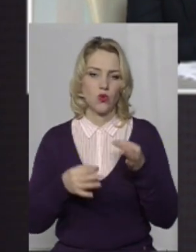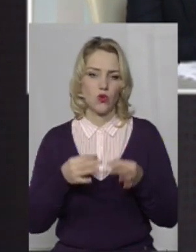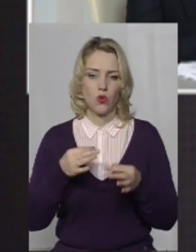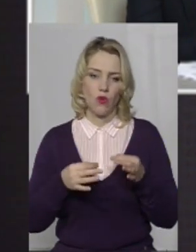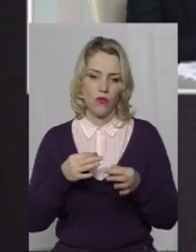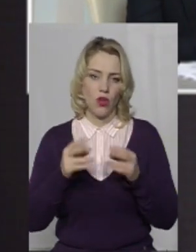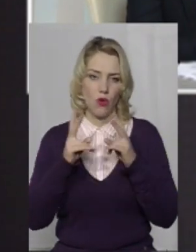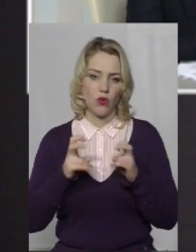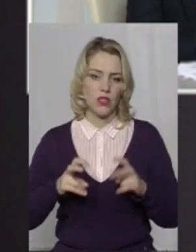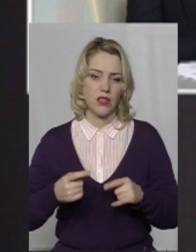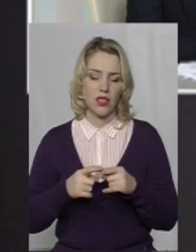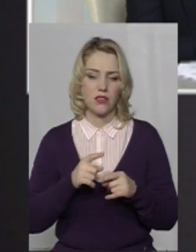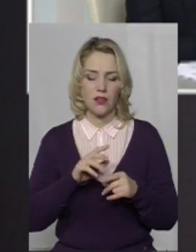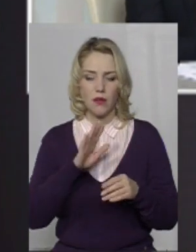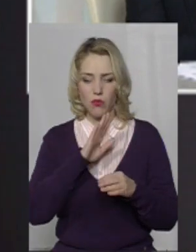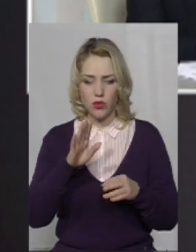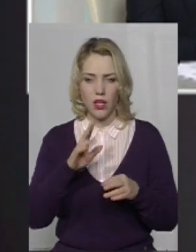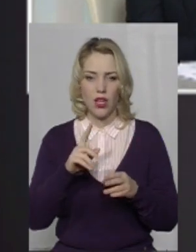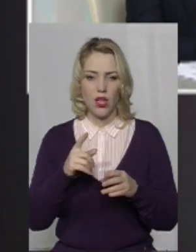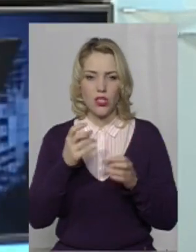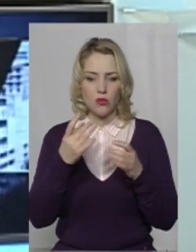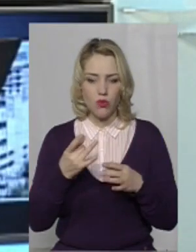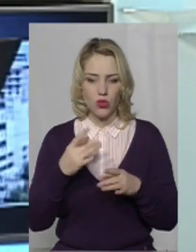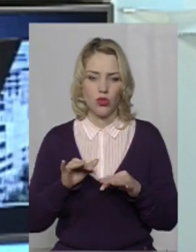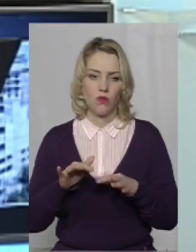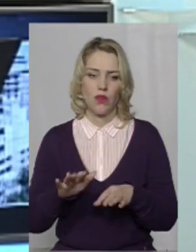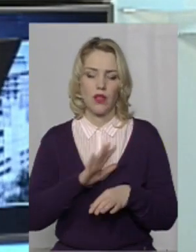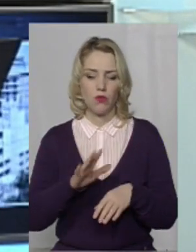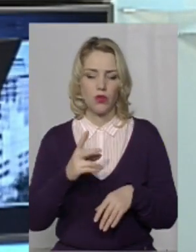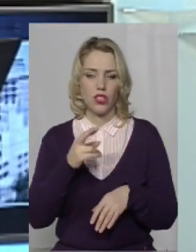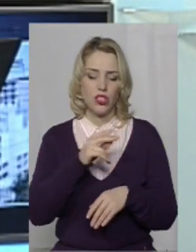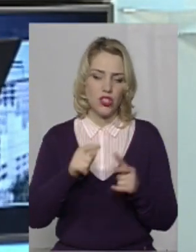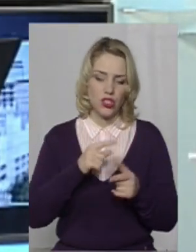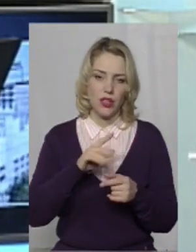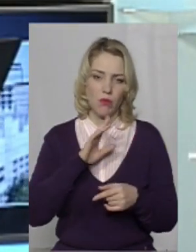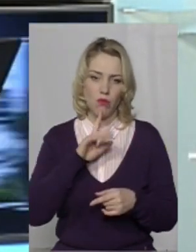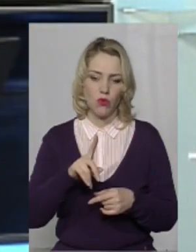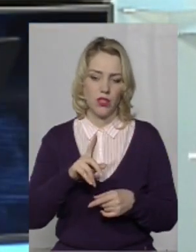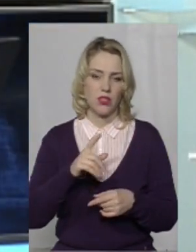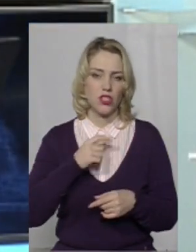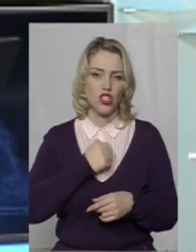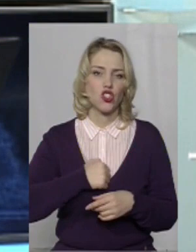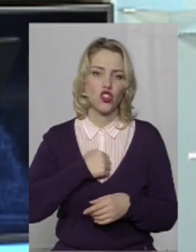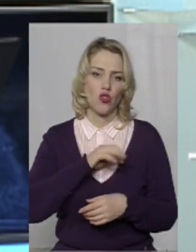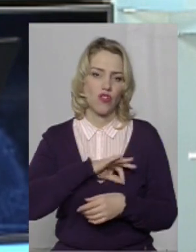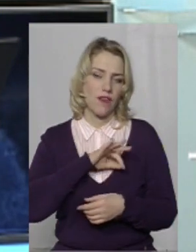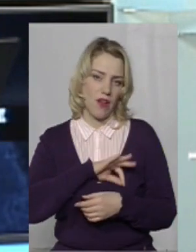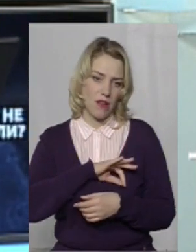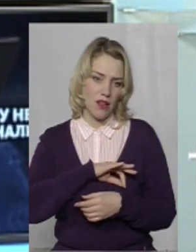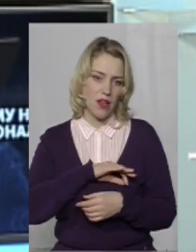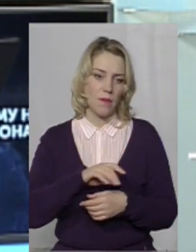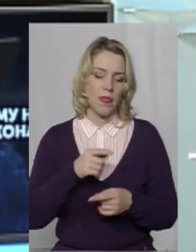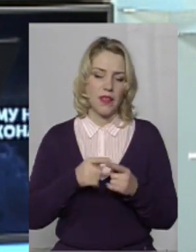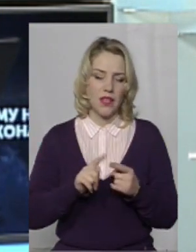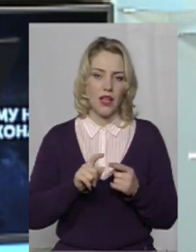спрощеною процедурою прикриті якісь зловживання зі сторони тих органів дізнання, які будуть проводити це